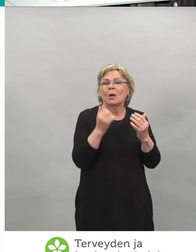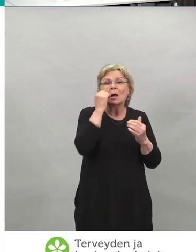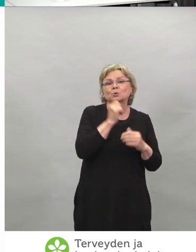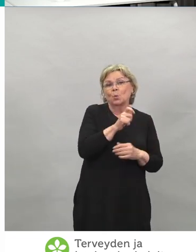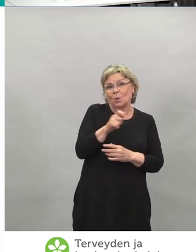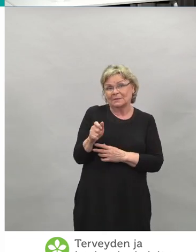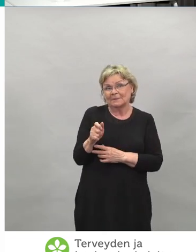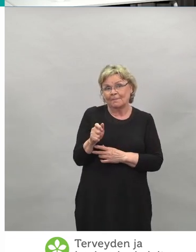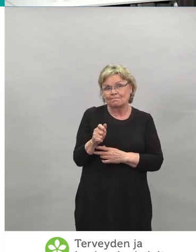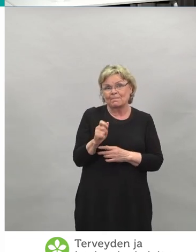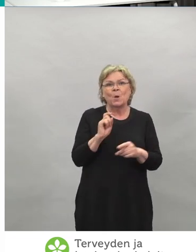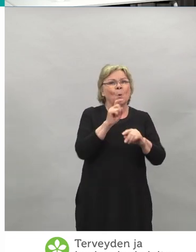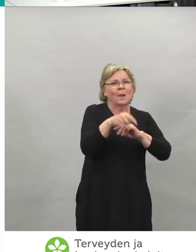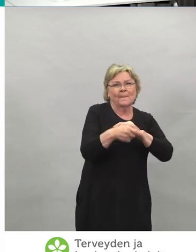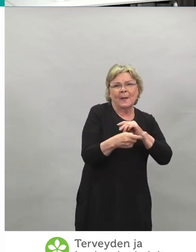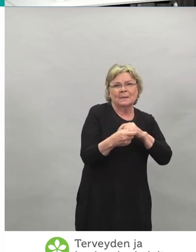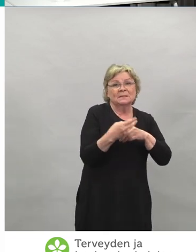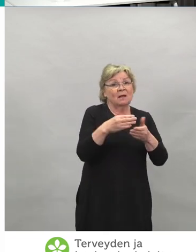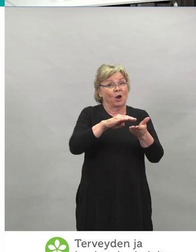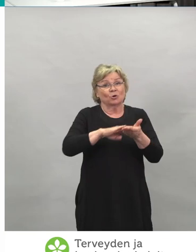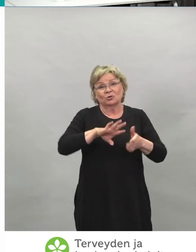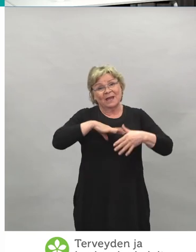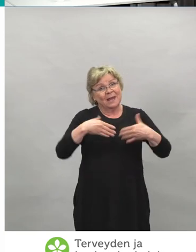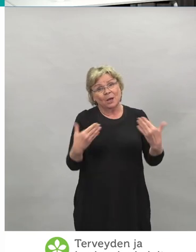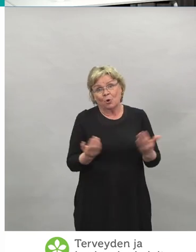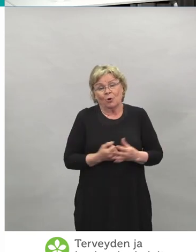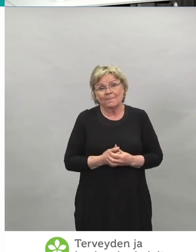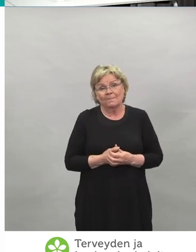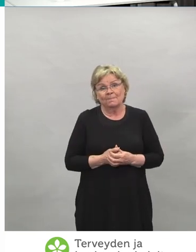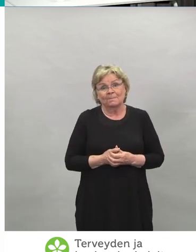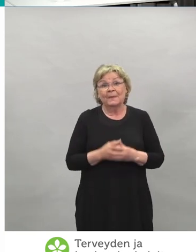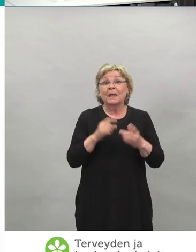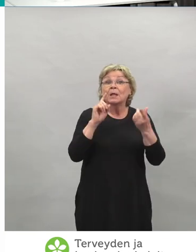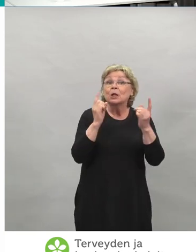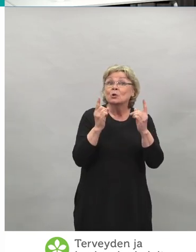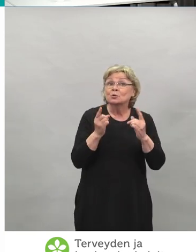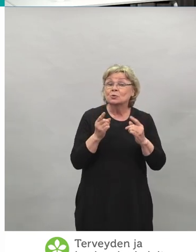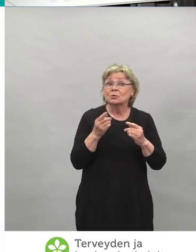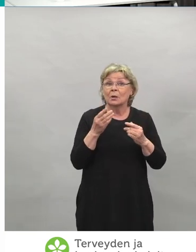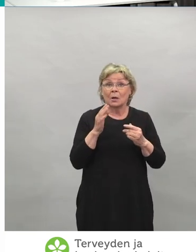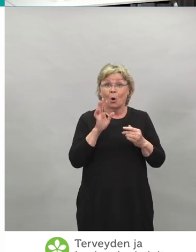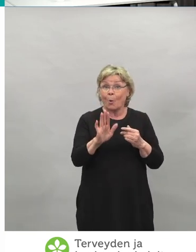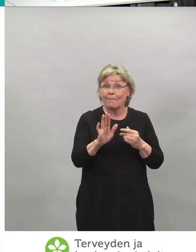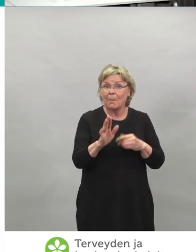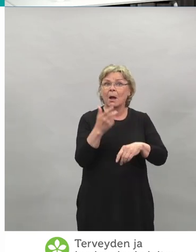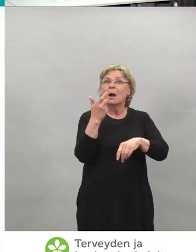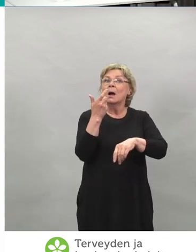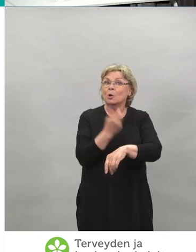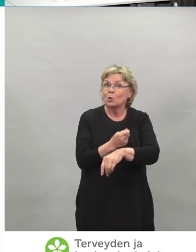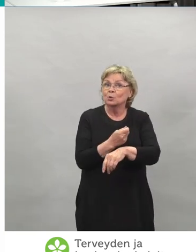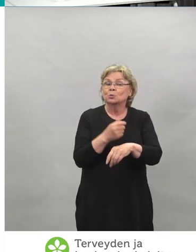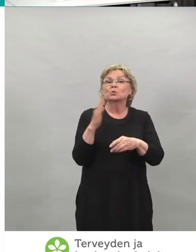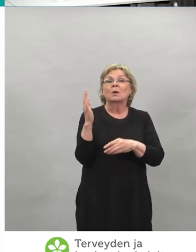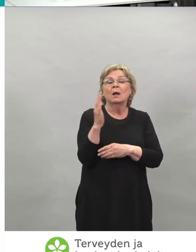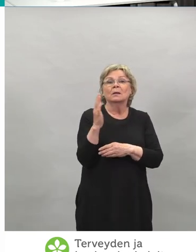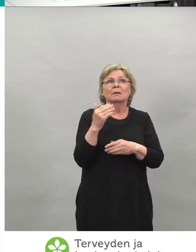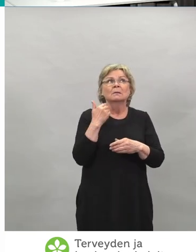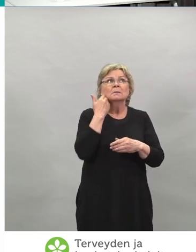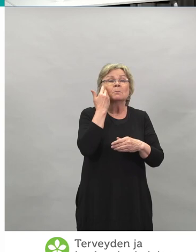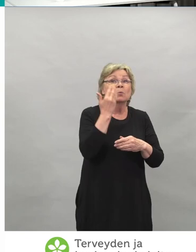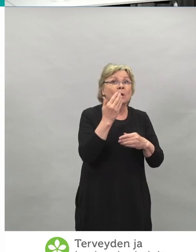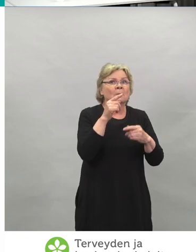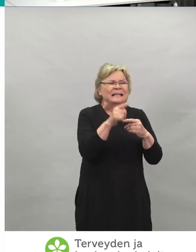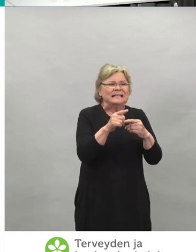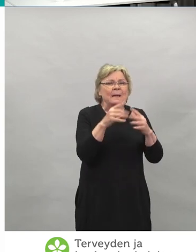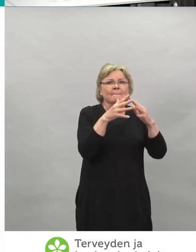ylimääräisiä siellä ei ole. Jos sitten oma aika on silloin, kun on mökillä, niin kehottaisin kuitenkin